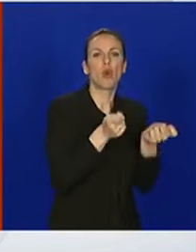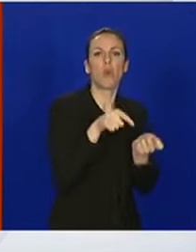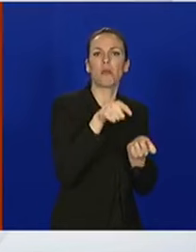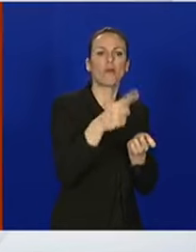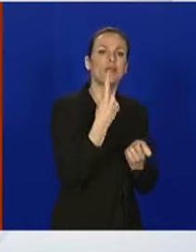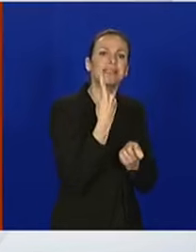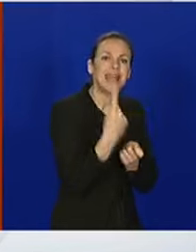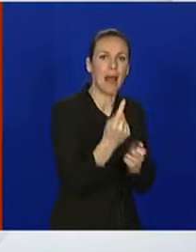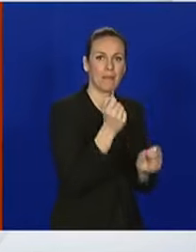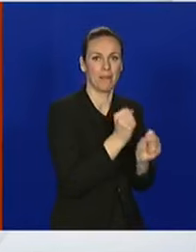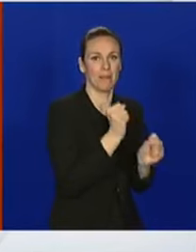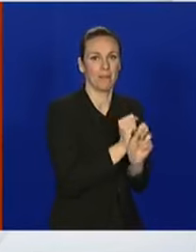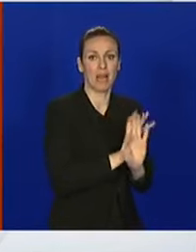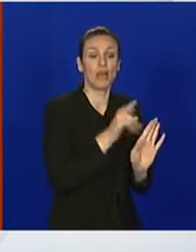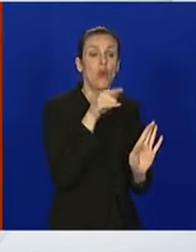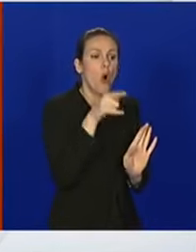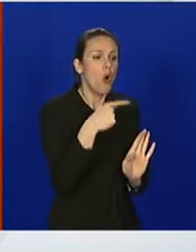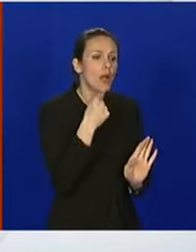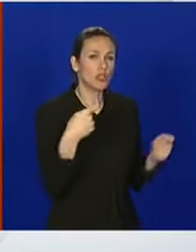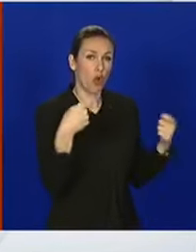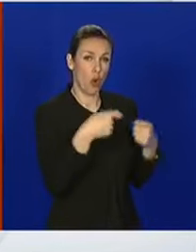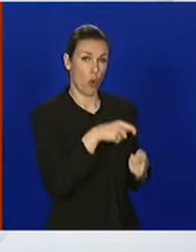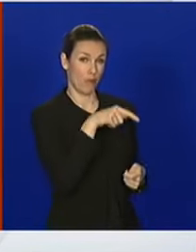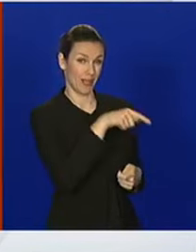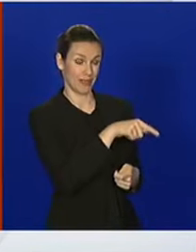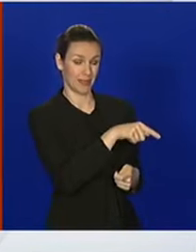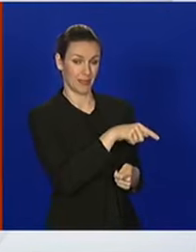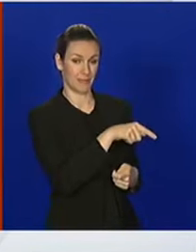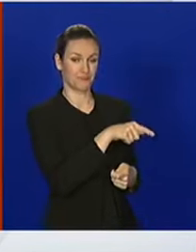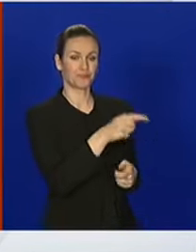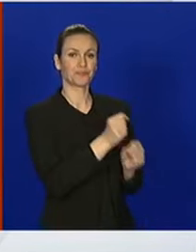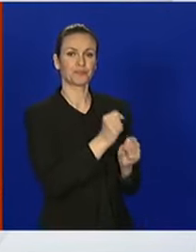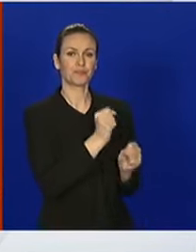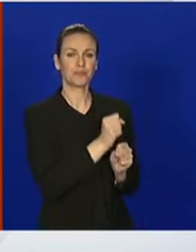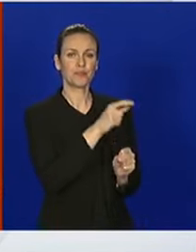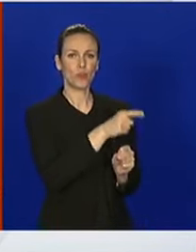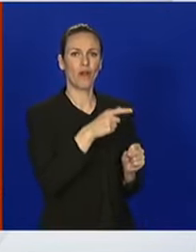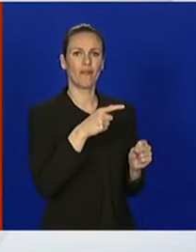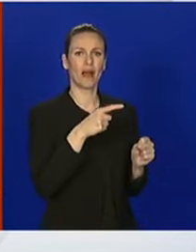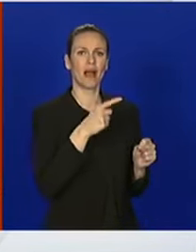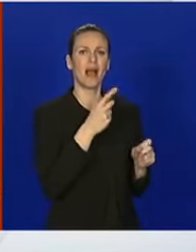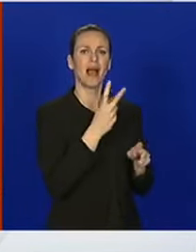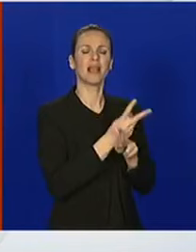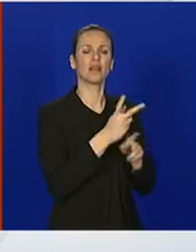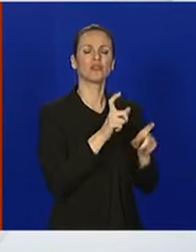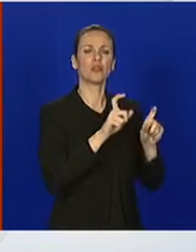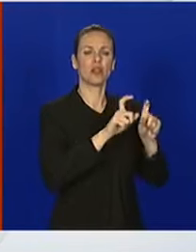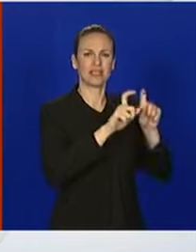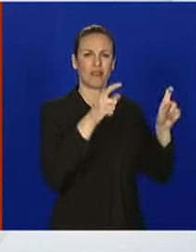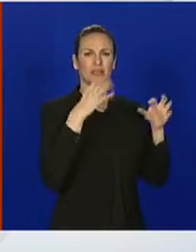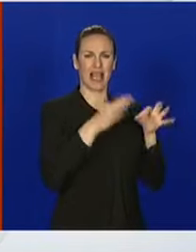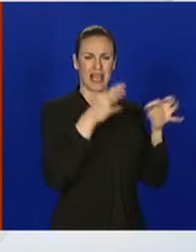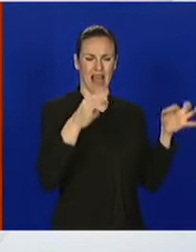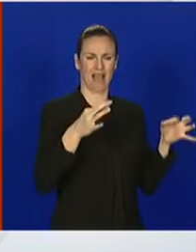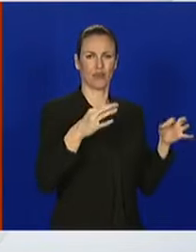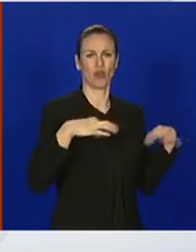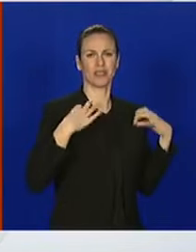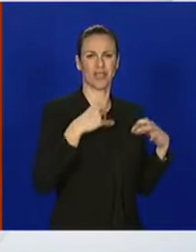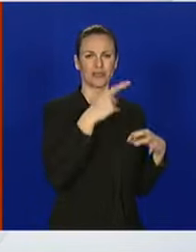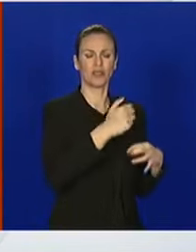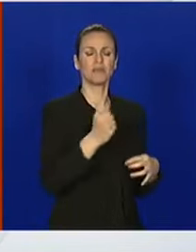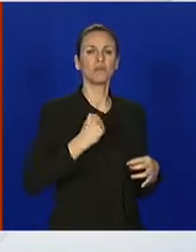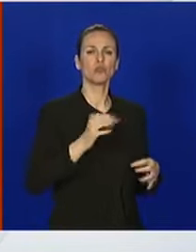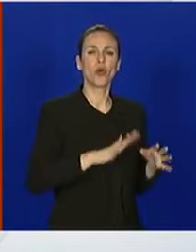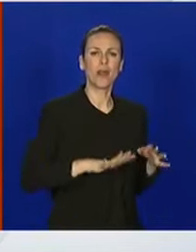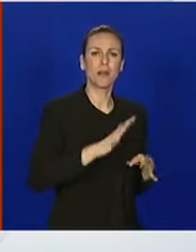izvješćima, je našla da u pogledu rada Nastavnog zavoda za javno zdravstvo, Splisko Dalmatinske županije